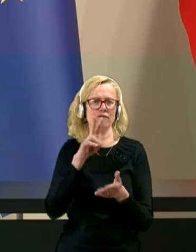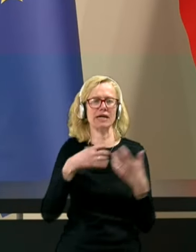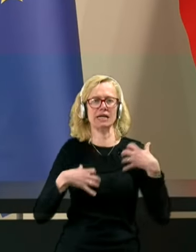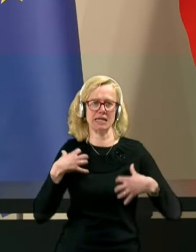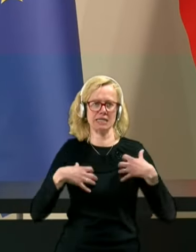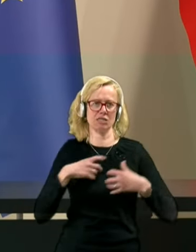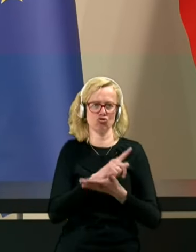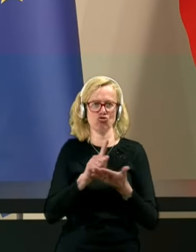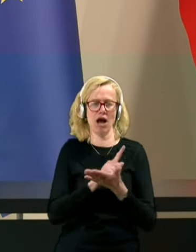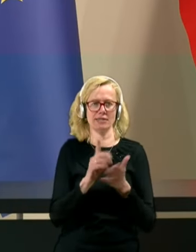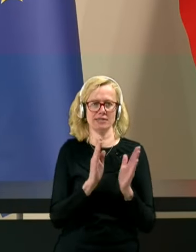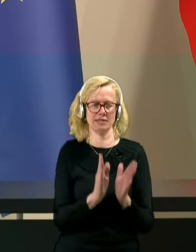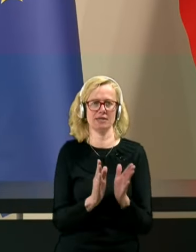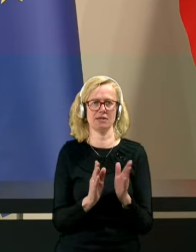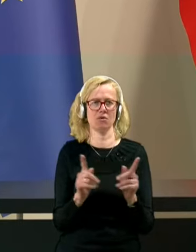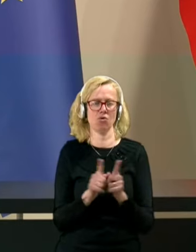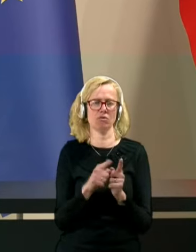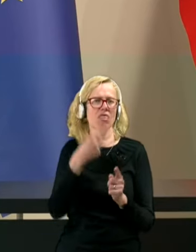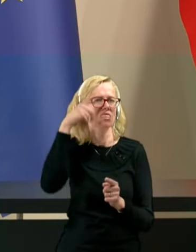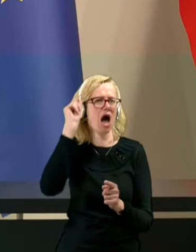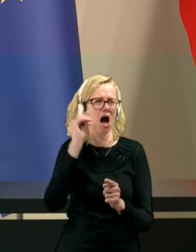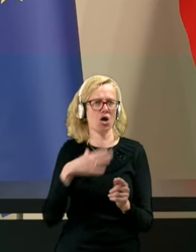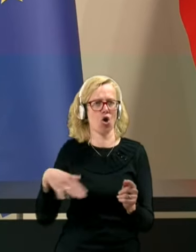časih kot narod.